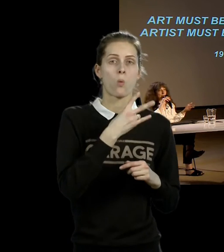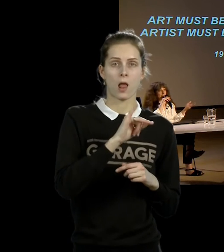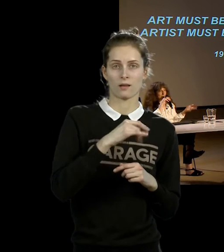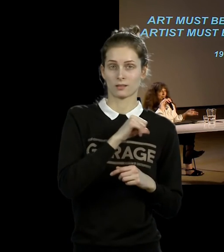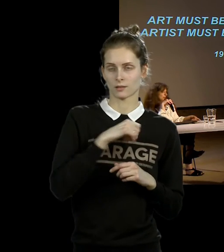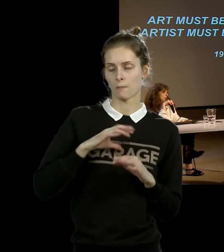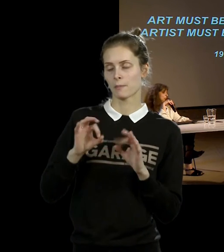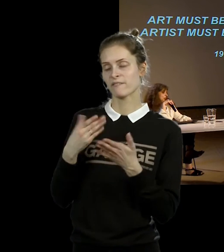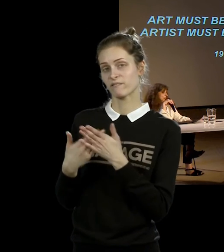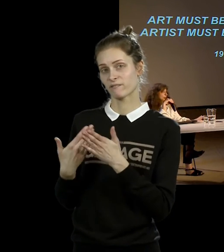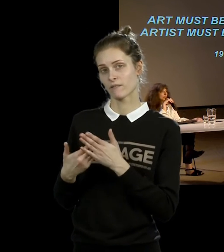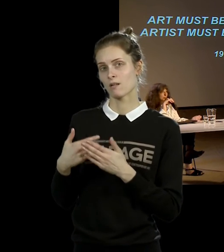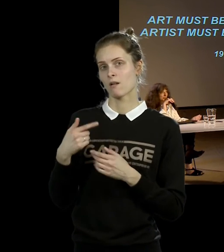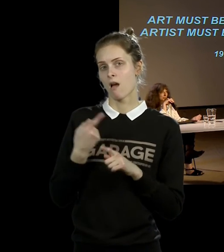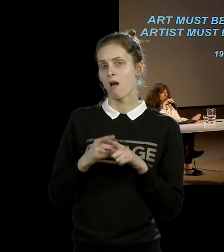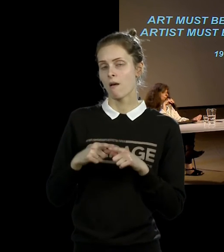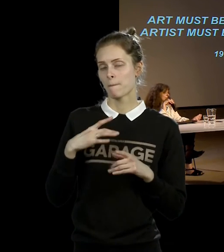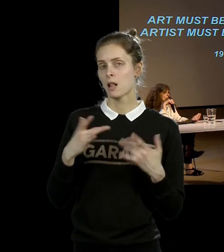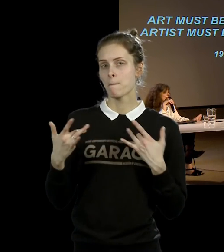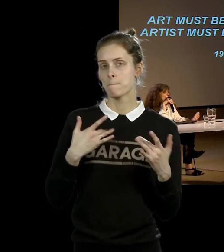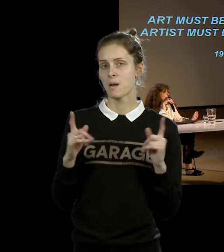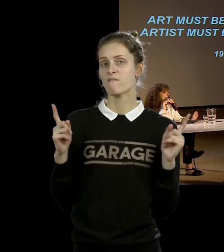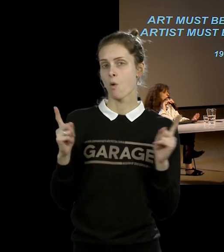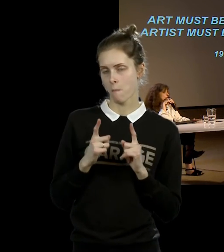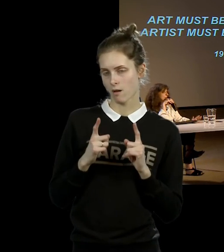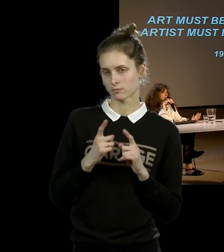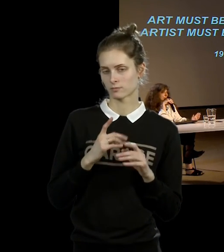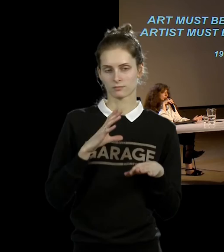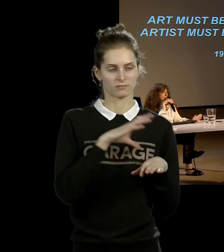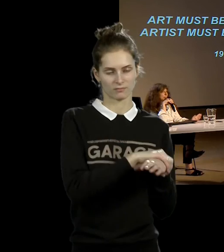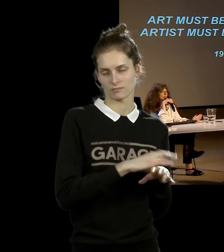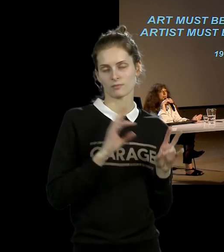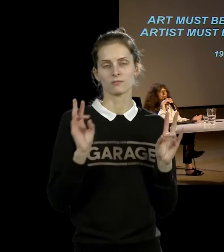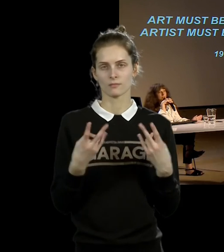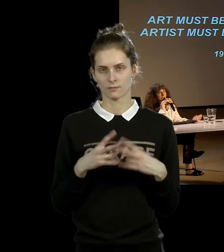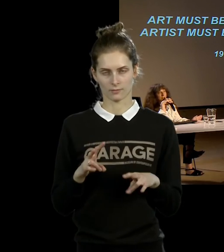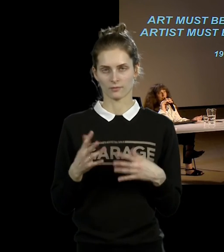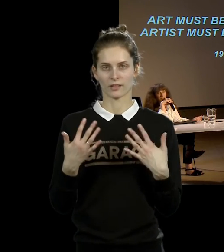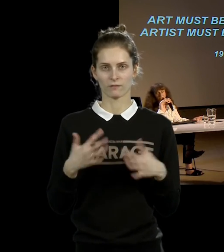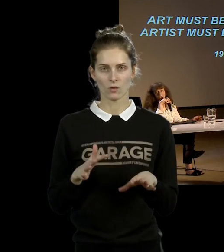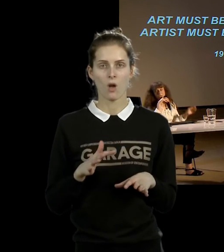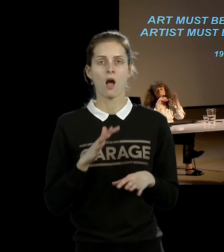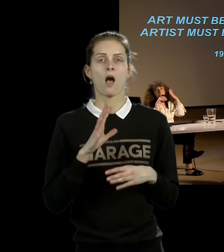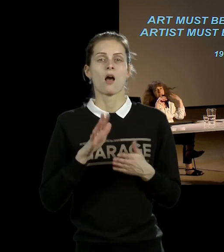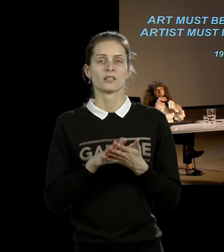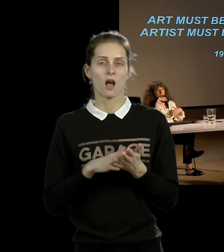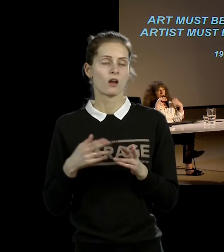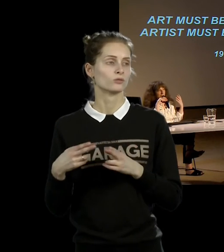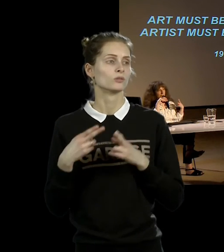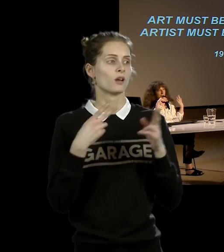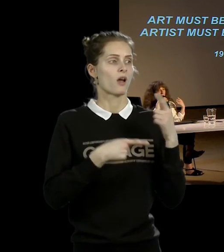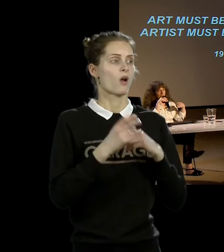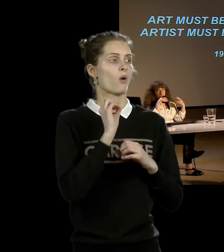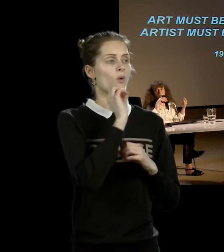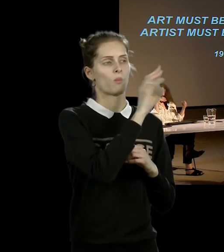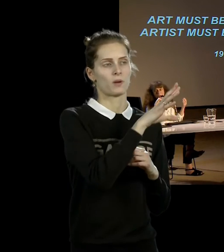мог работать в Германии как художник, и он уехал в Омстердам, куда вместе за ним уехала Марина Абрамович. Марина Абрамович